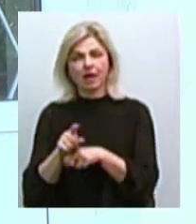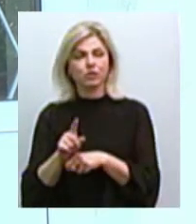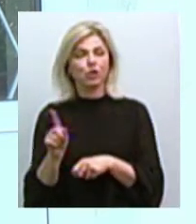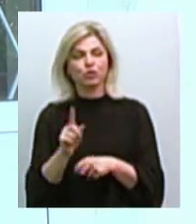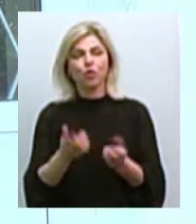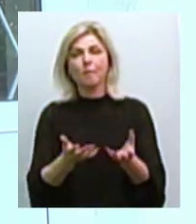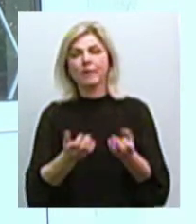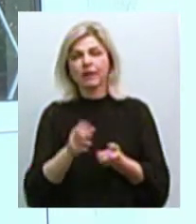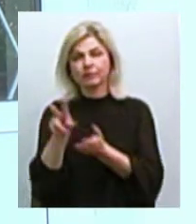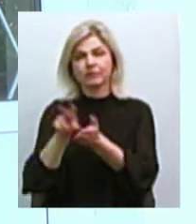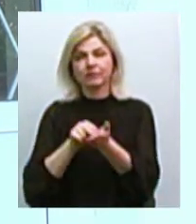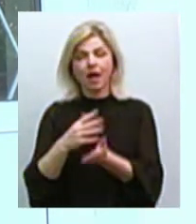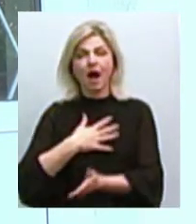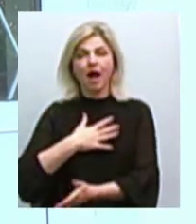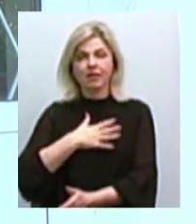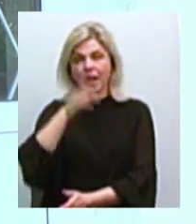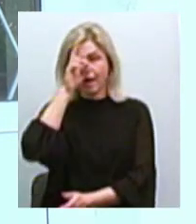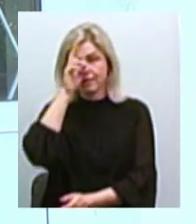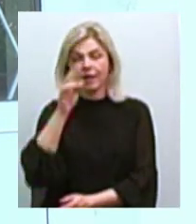канадців і інших держав.